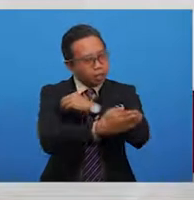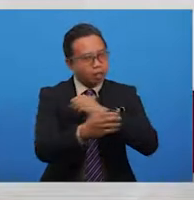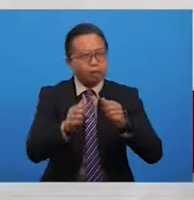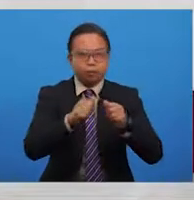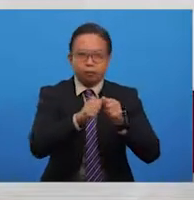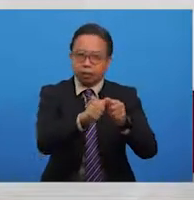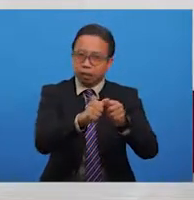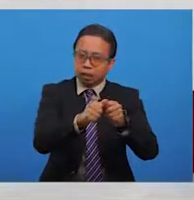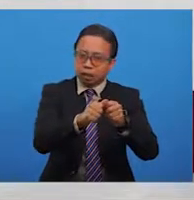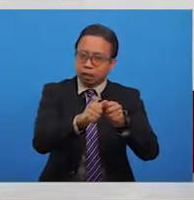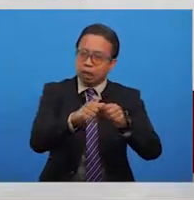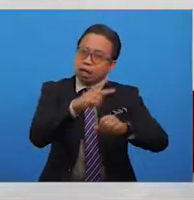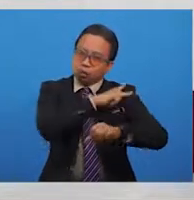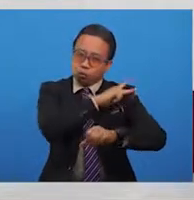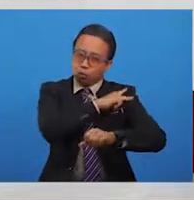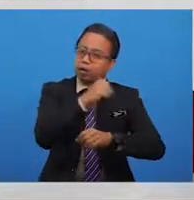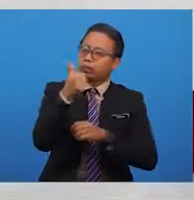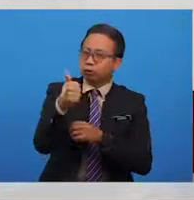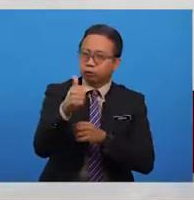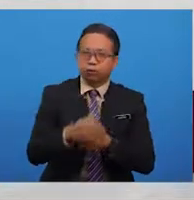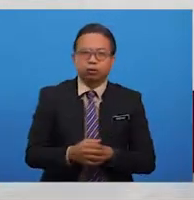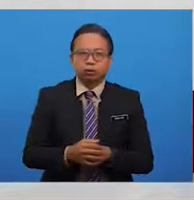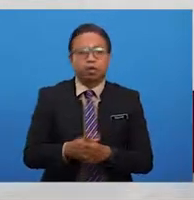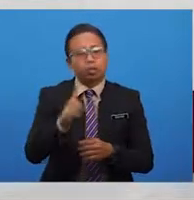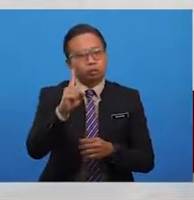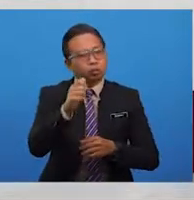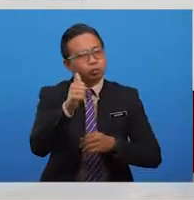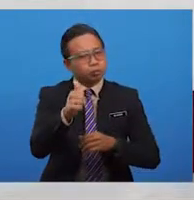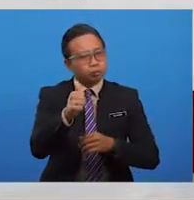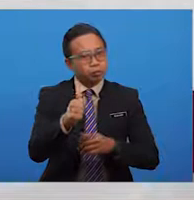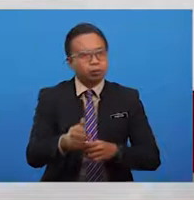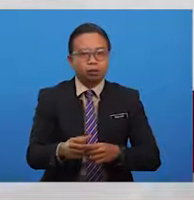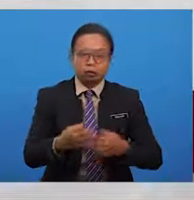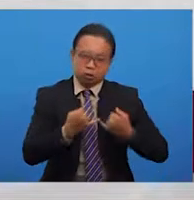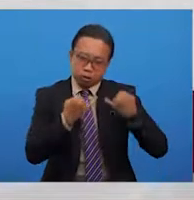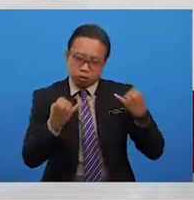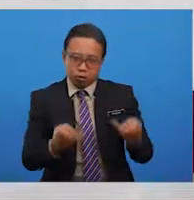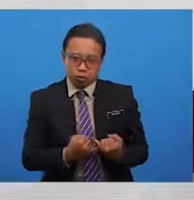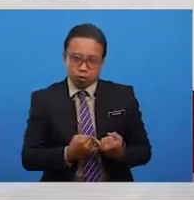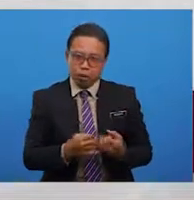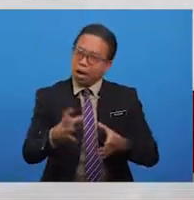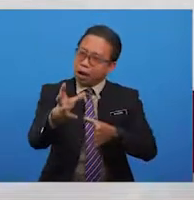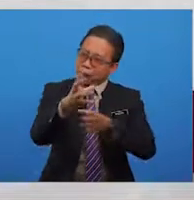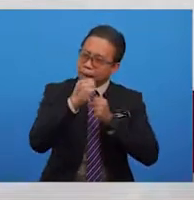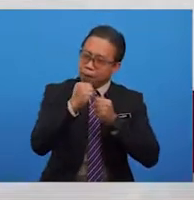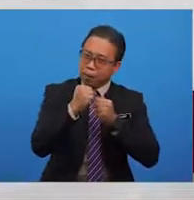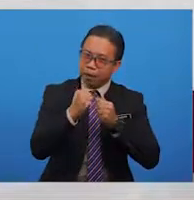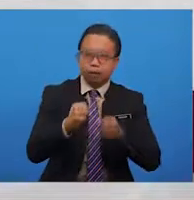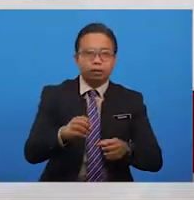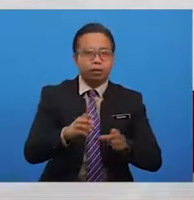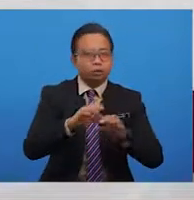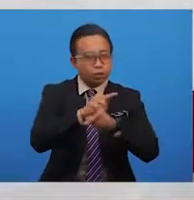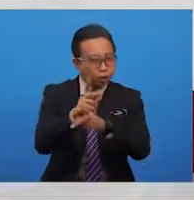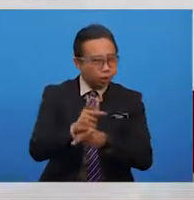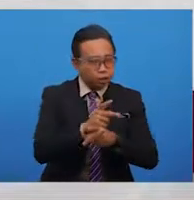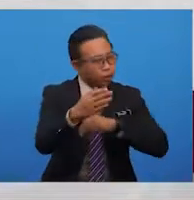tampuk kepemimpinannya. Seorang pemimpin yang berjiwa pasti dapat menerajui pemerintahan negara